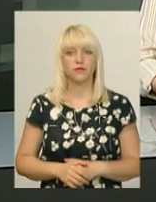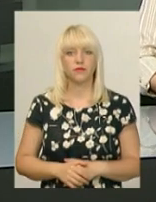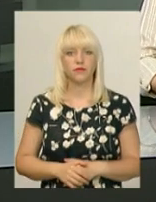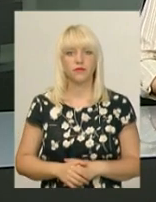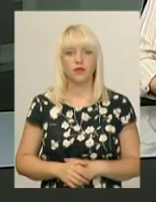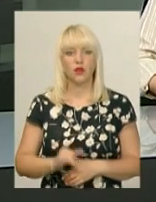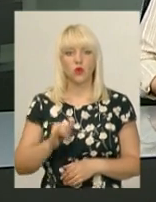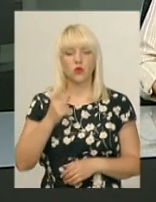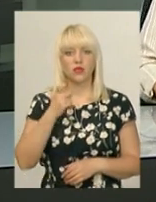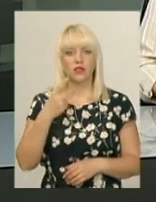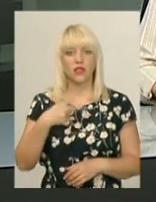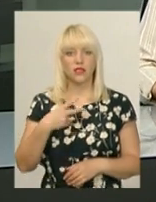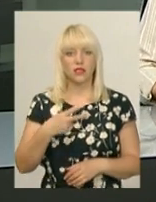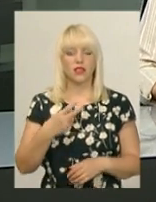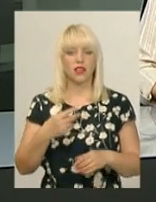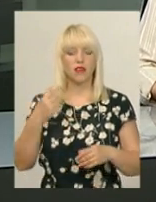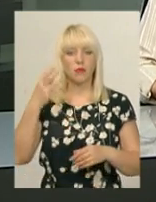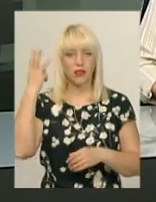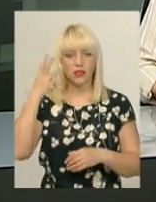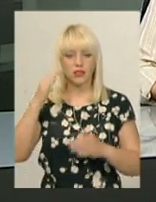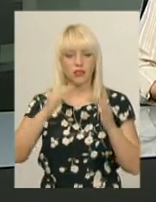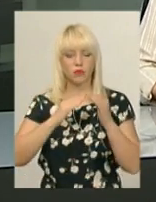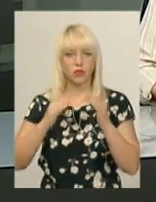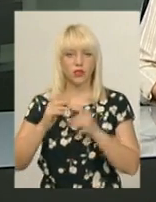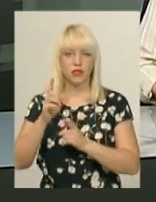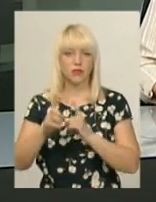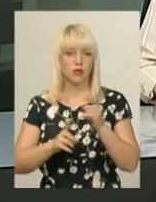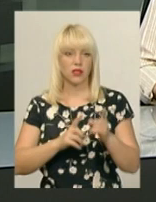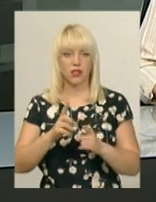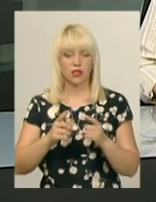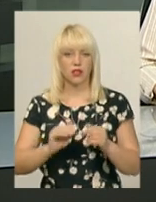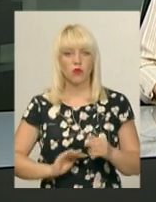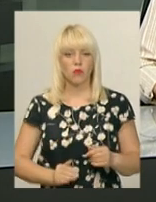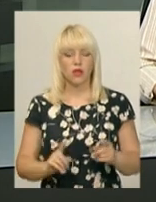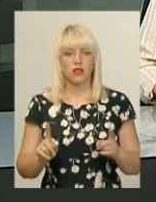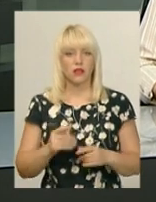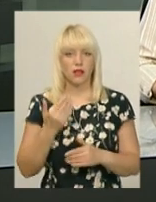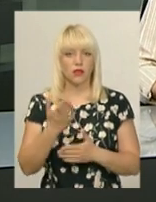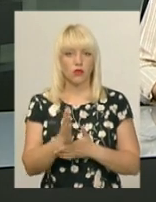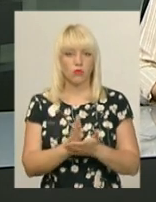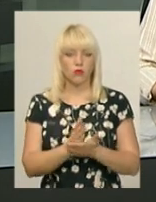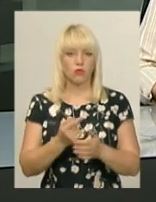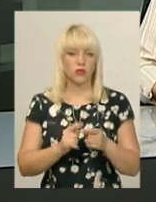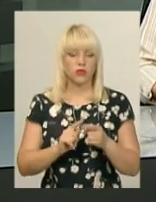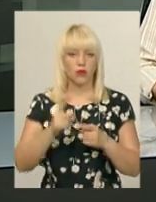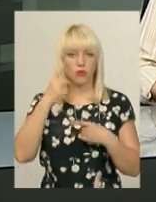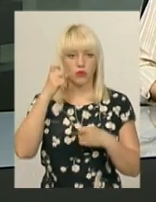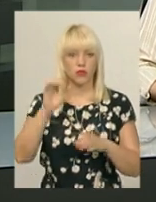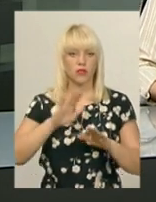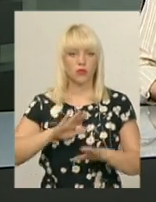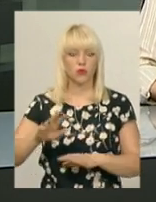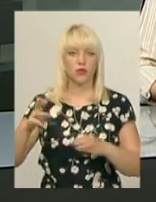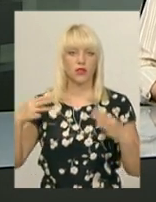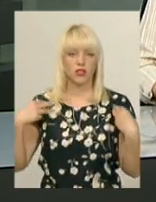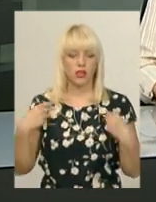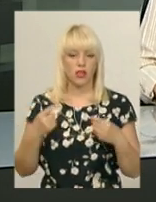У 129 хмельницьких будинків змінилася компанія, що їх обслуговує. Про це повідомила заступник начальника